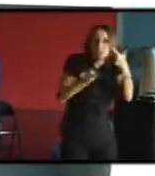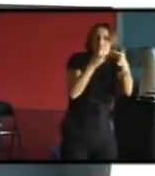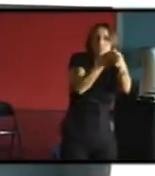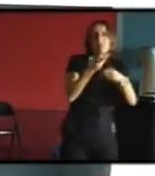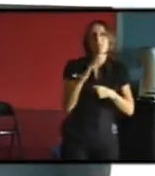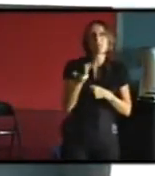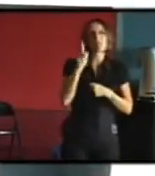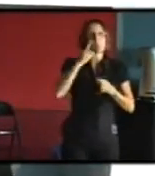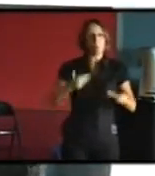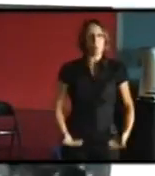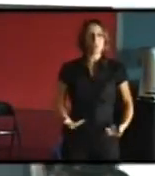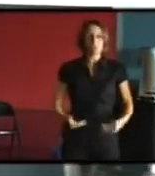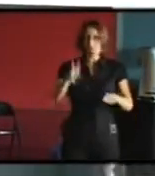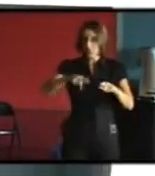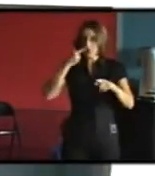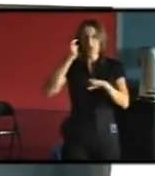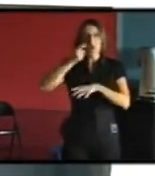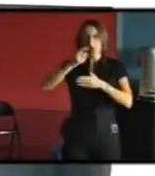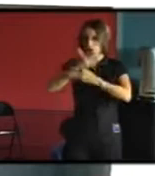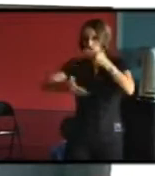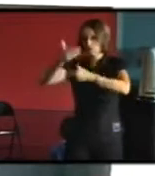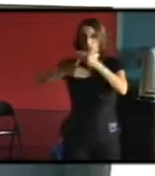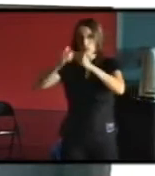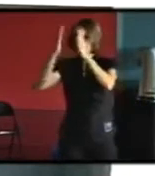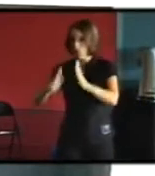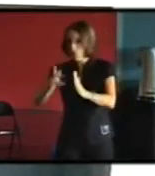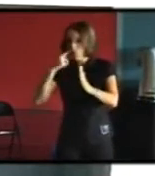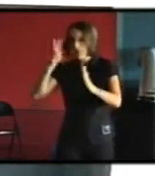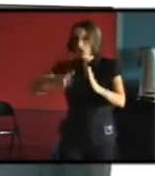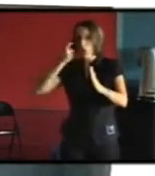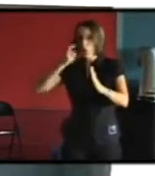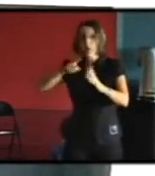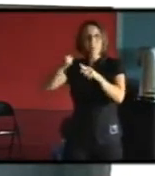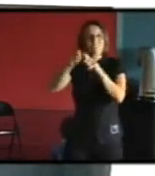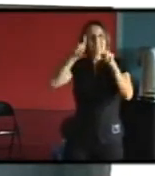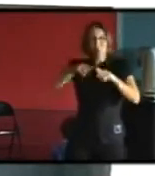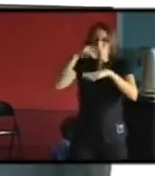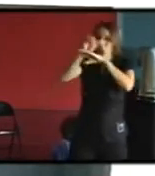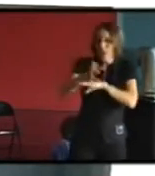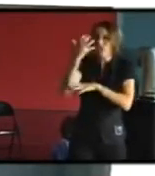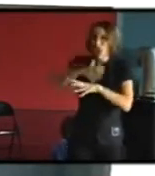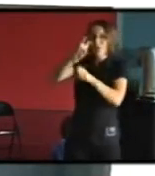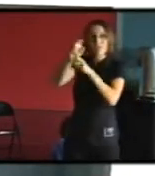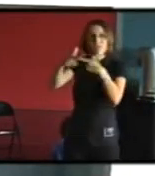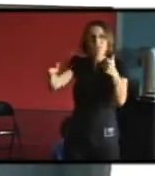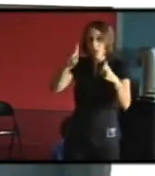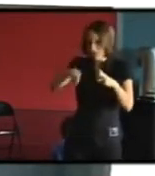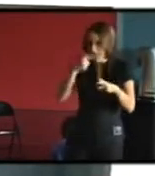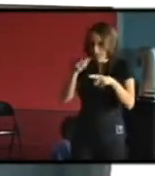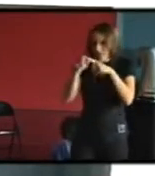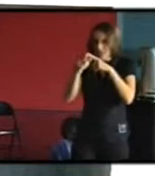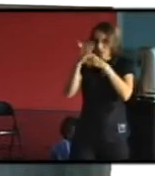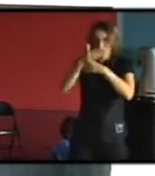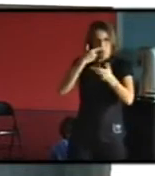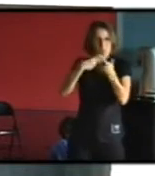sont faites en dépit du bon sens sur Bordeaux parce que ça coûte moins cher et le problème de la ville de Bordeaux c'est que